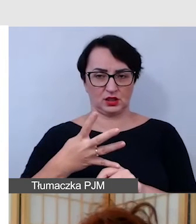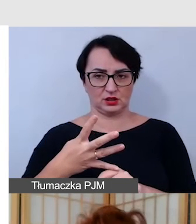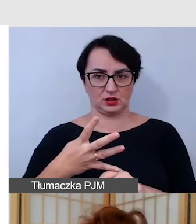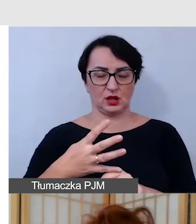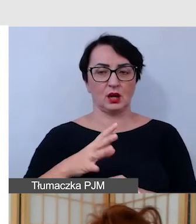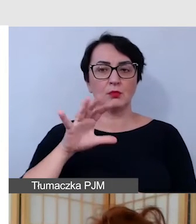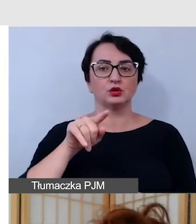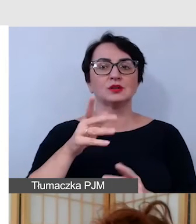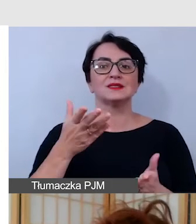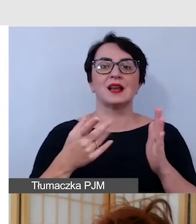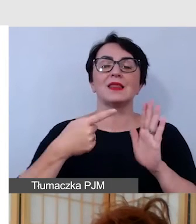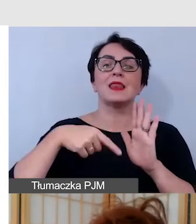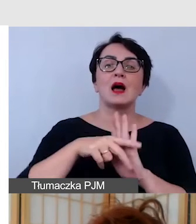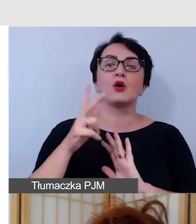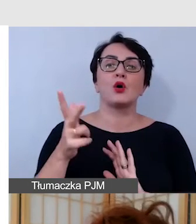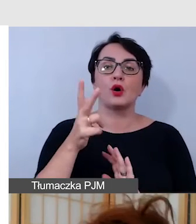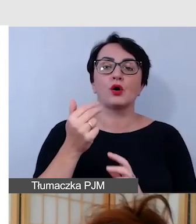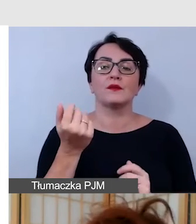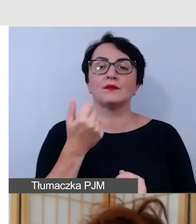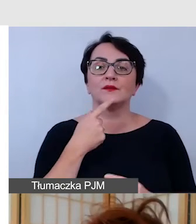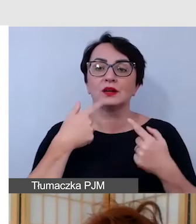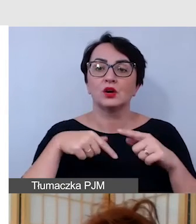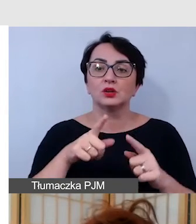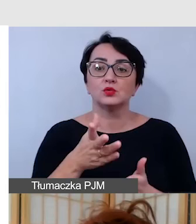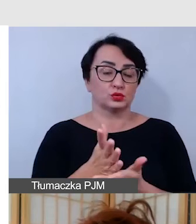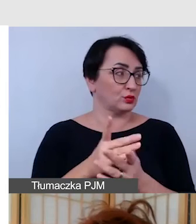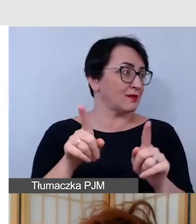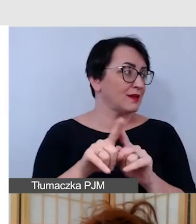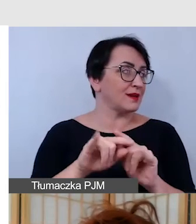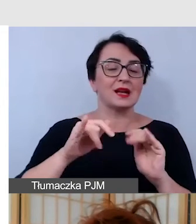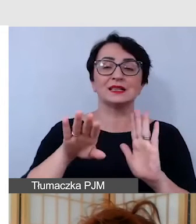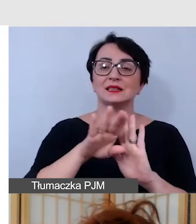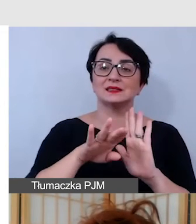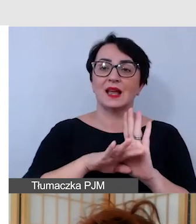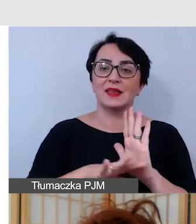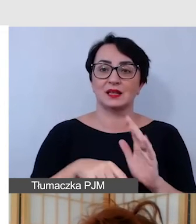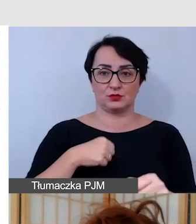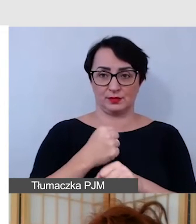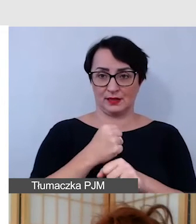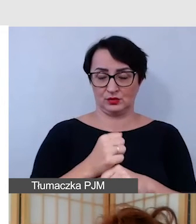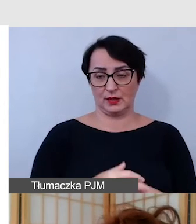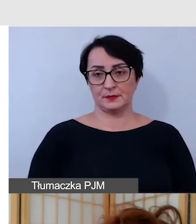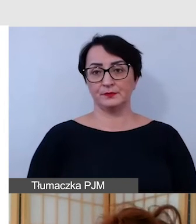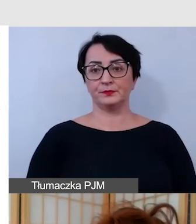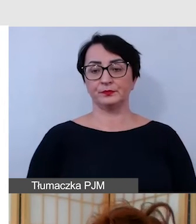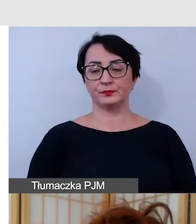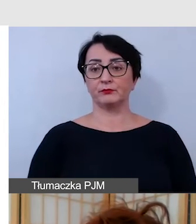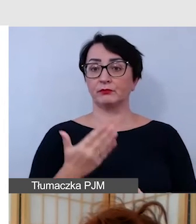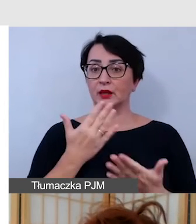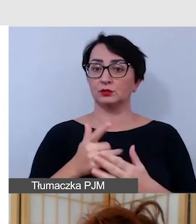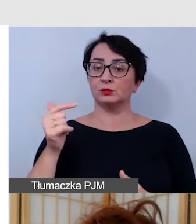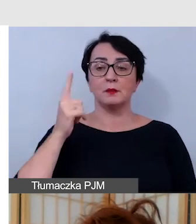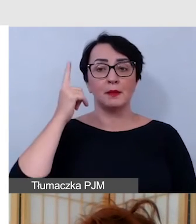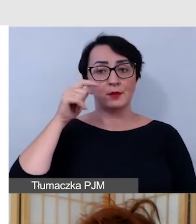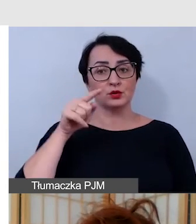też zależy dla kogo wykonujemy usługę i według jakich standardów pracujemy. Dlatego pamiętajmy, iż dodawanie tej